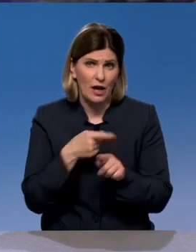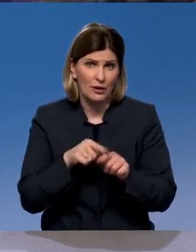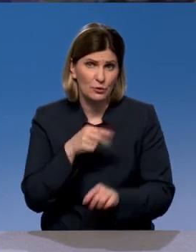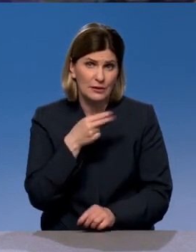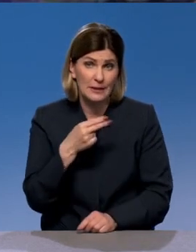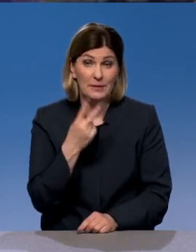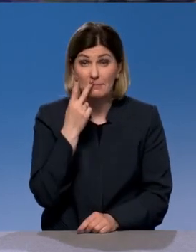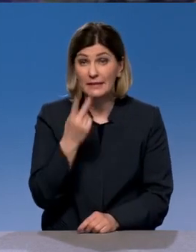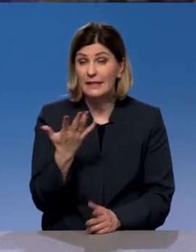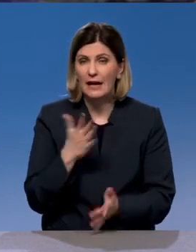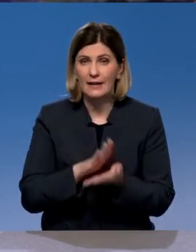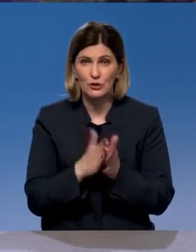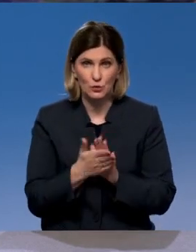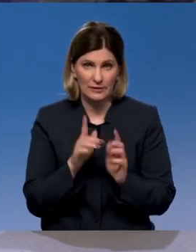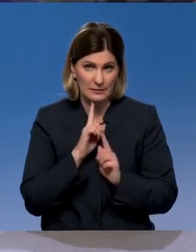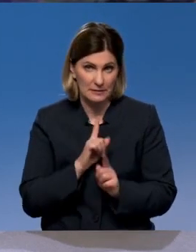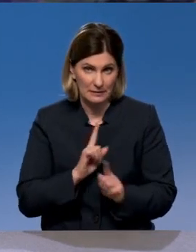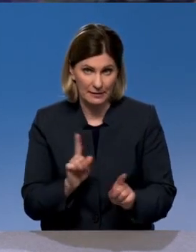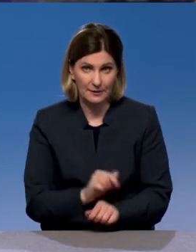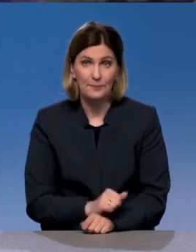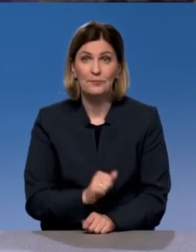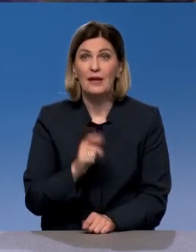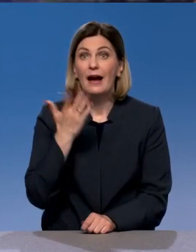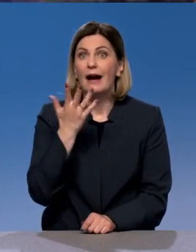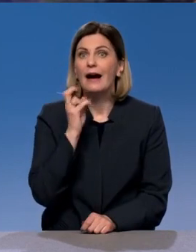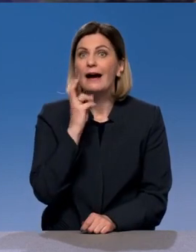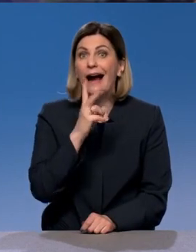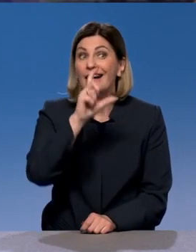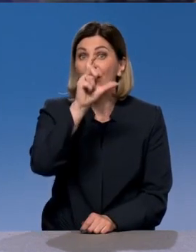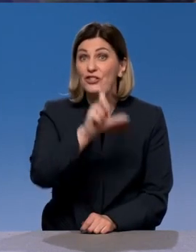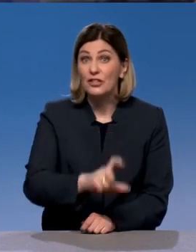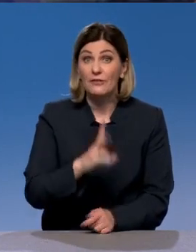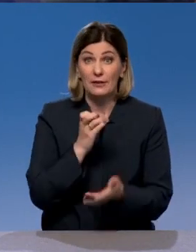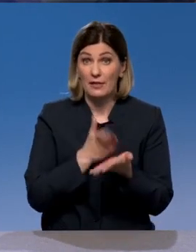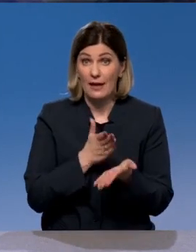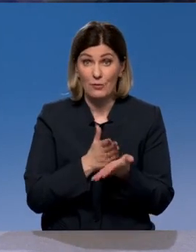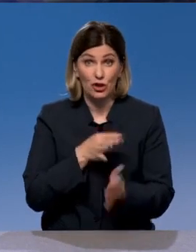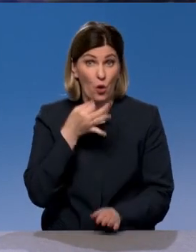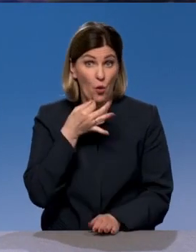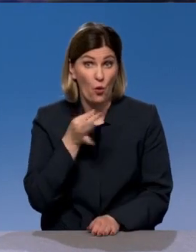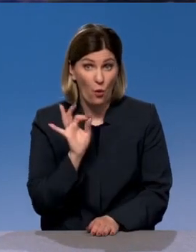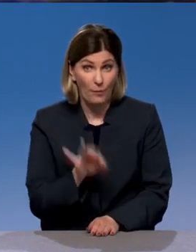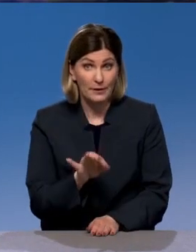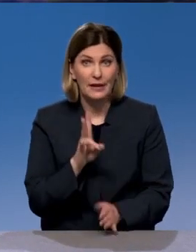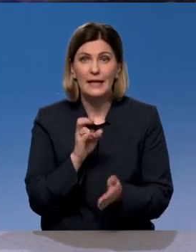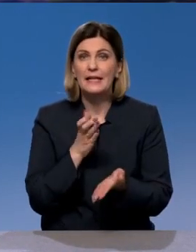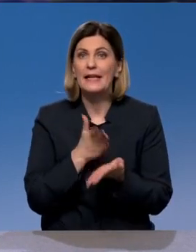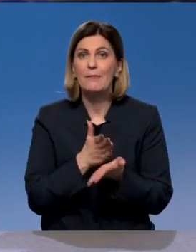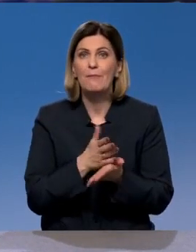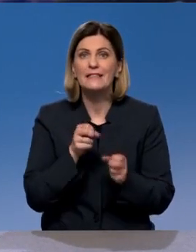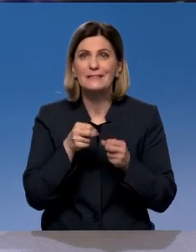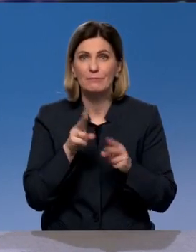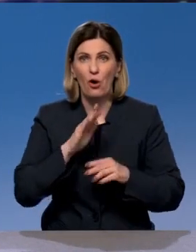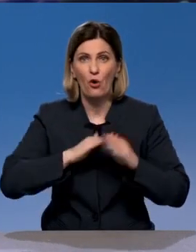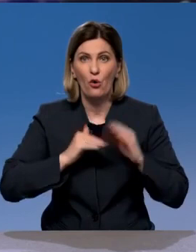Вот смотрите, ситуация довольно странная. Как человек, не имеющий опыта, не имеющий должной квалификации, будет